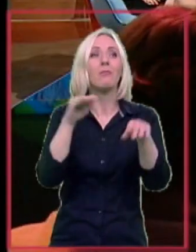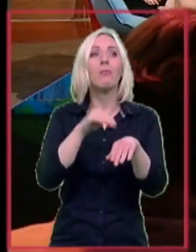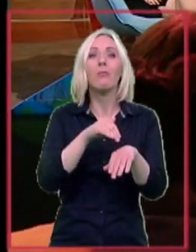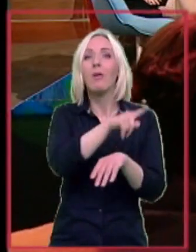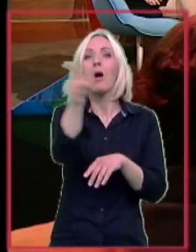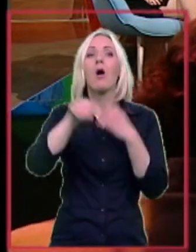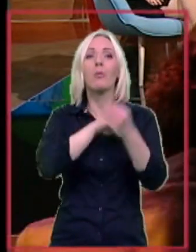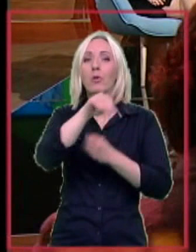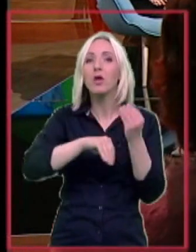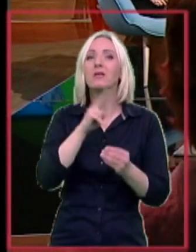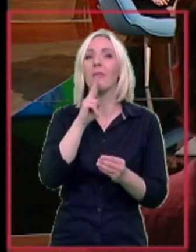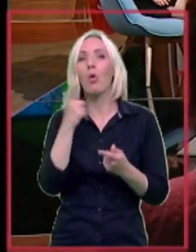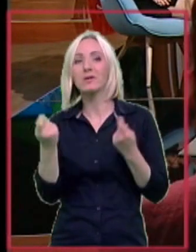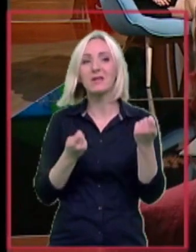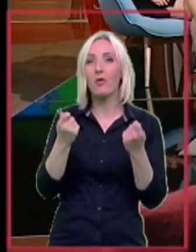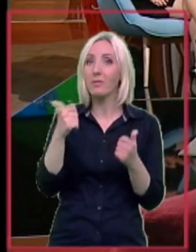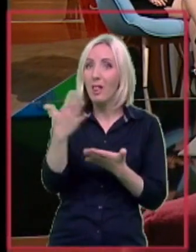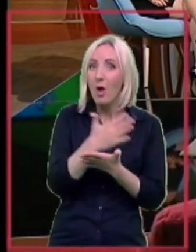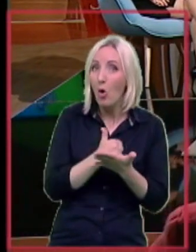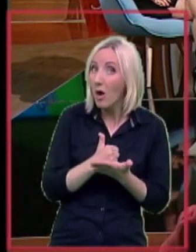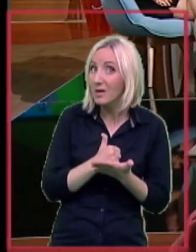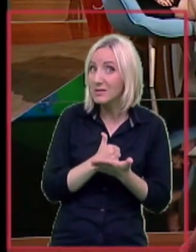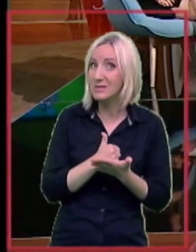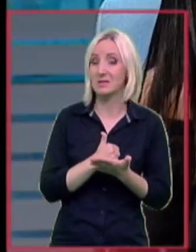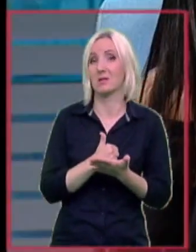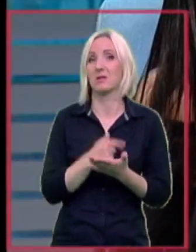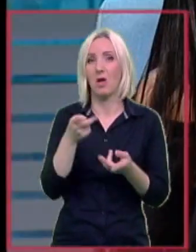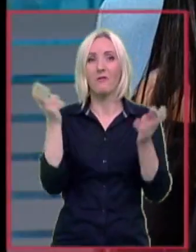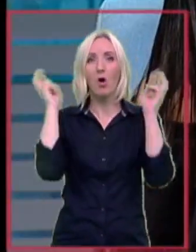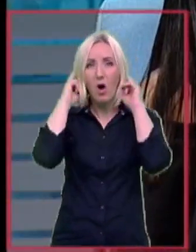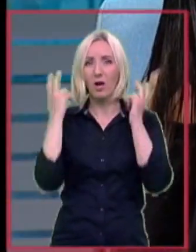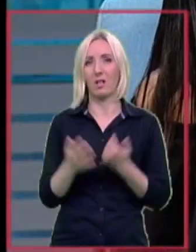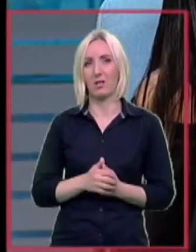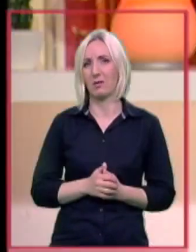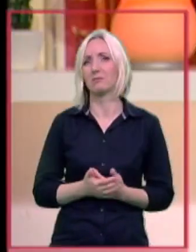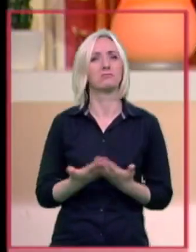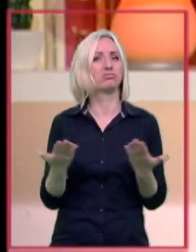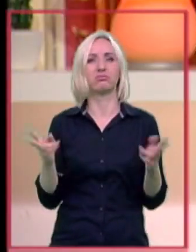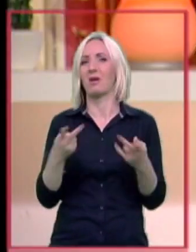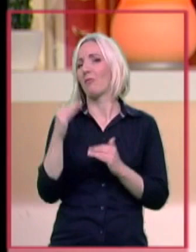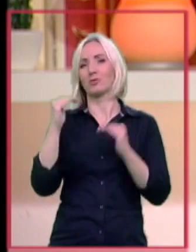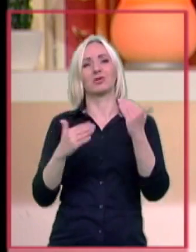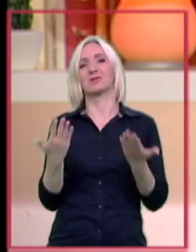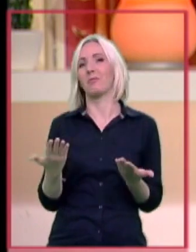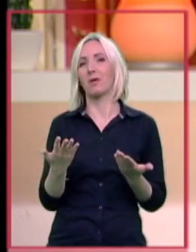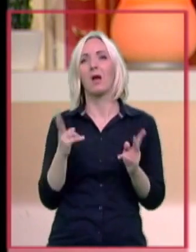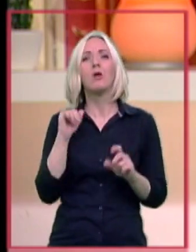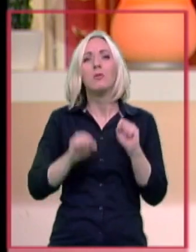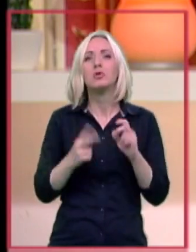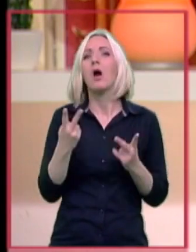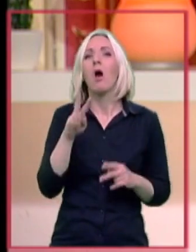se možda dvoume. Da li je korist nemerljiva? Ne može da se poredi. Kako se one sad ponašaju? Kako govore?